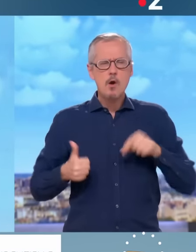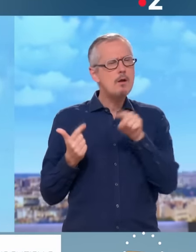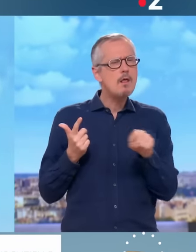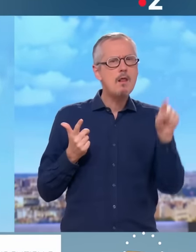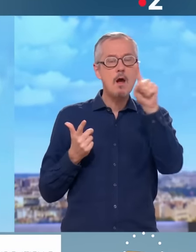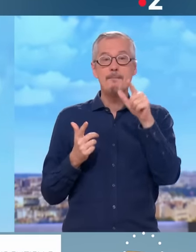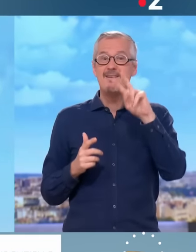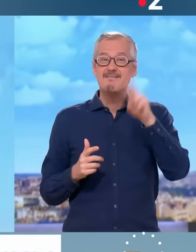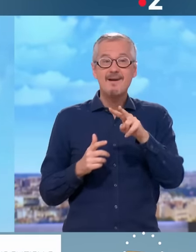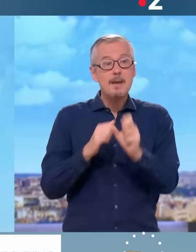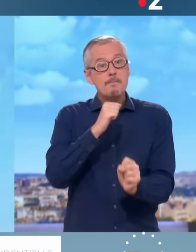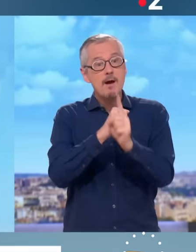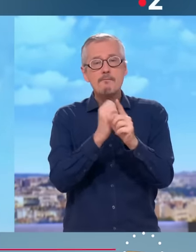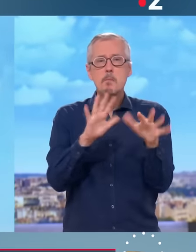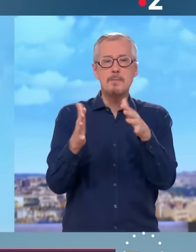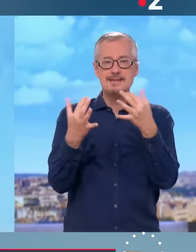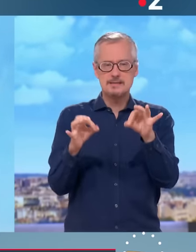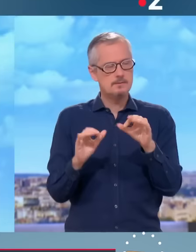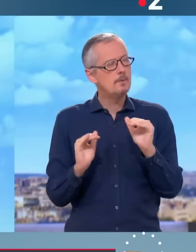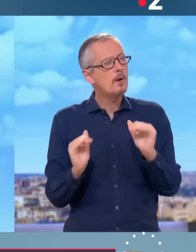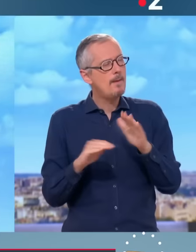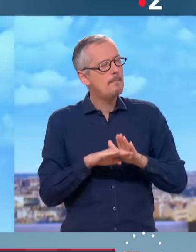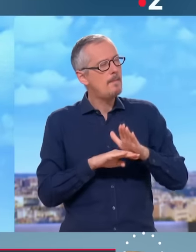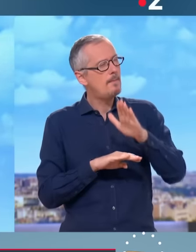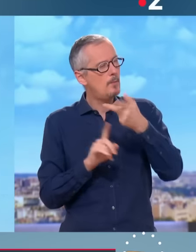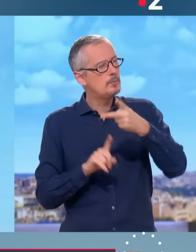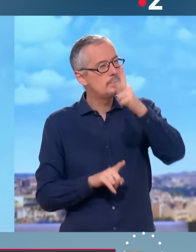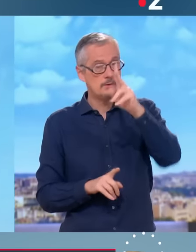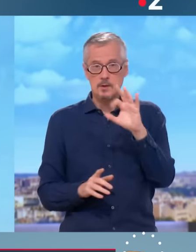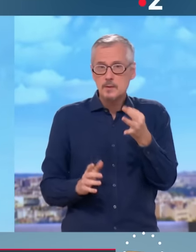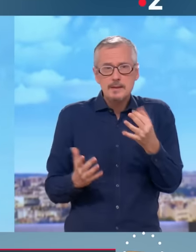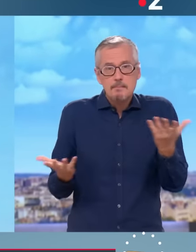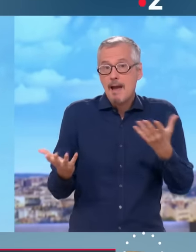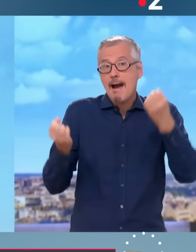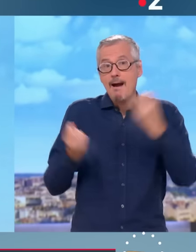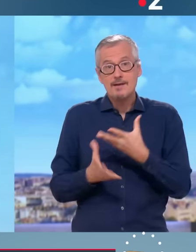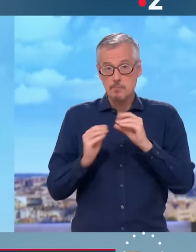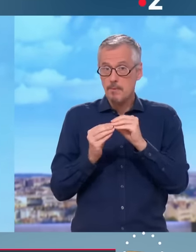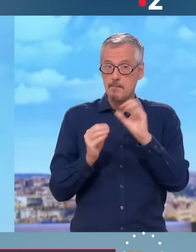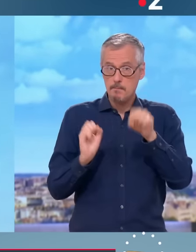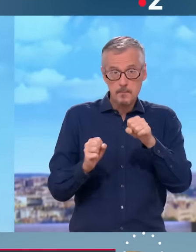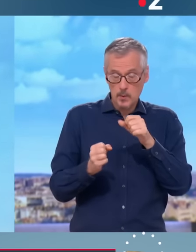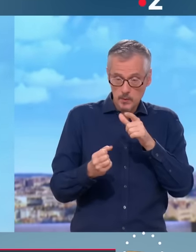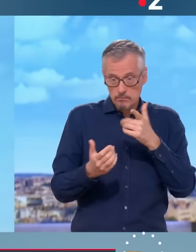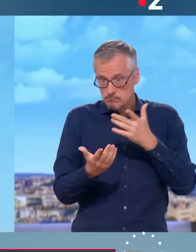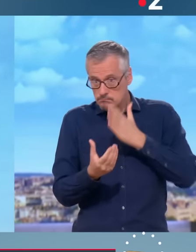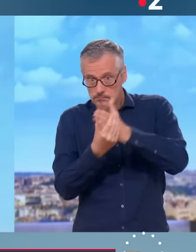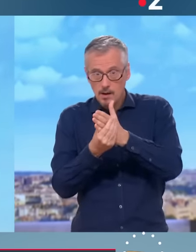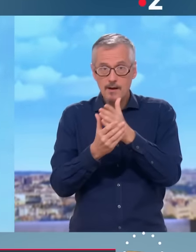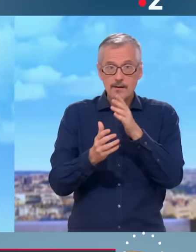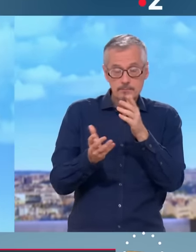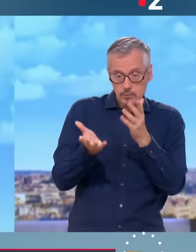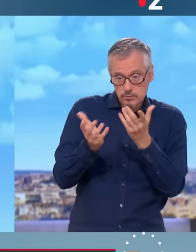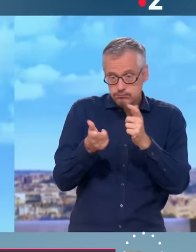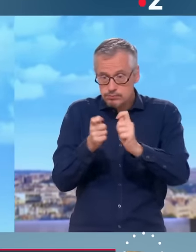sont concernés. Marginale mais exponentielle quand même. Eh bien, ont les problèmes correctement. Mais ce n'est pas un sujet de rentrée scolaire, un sujet